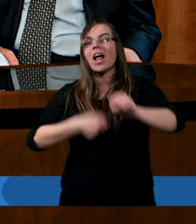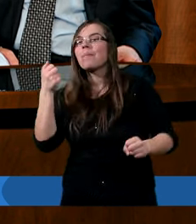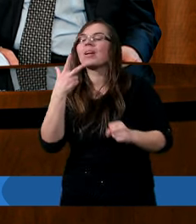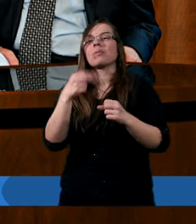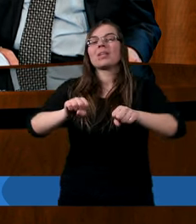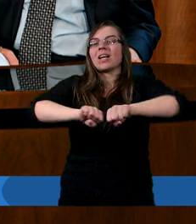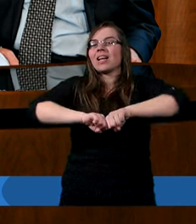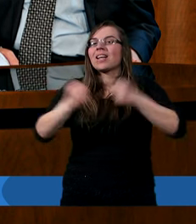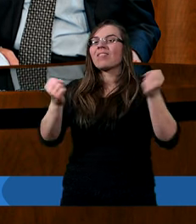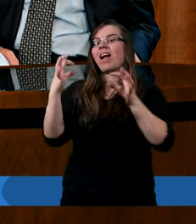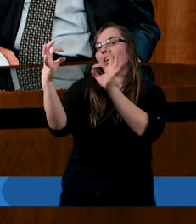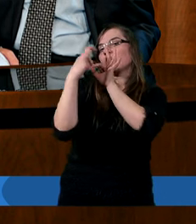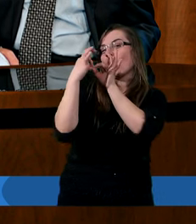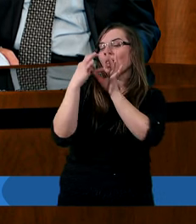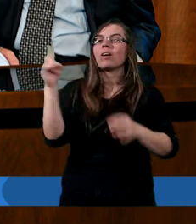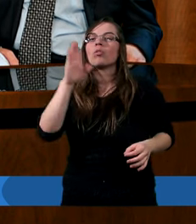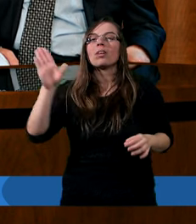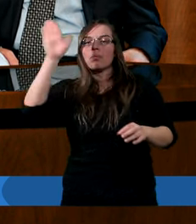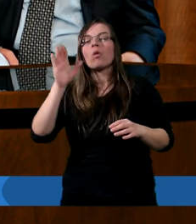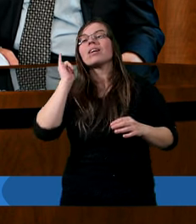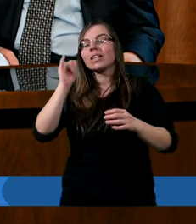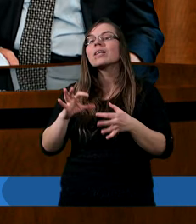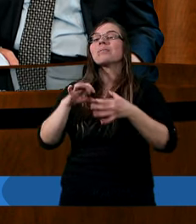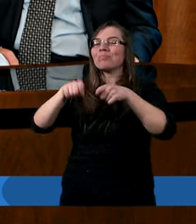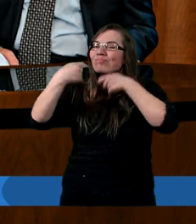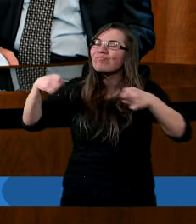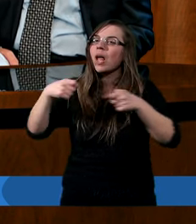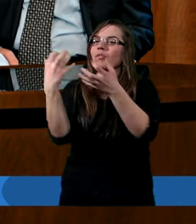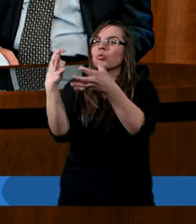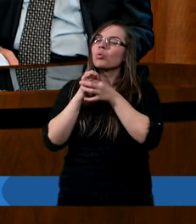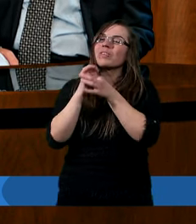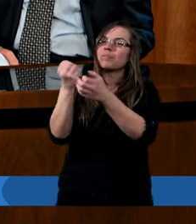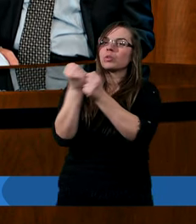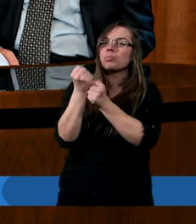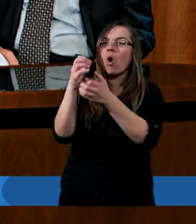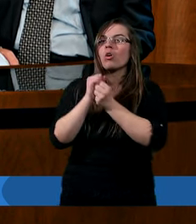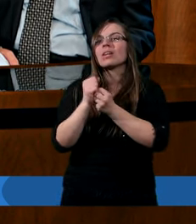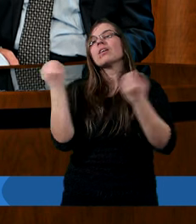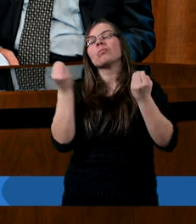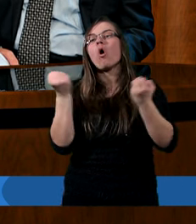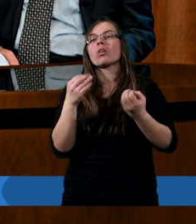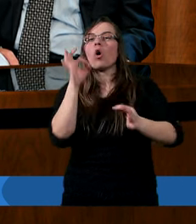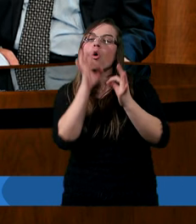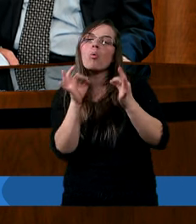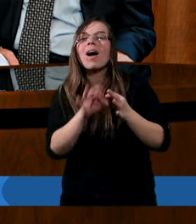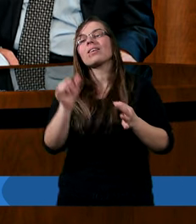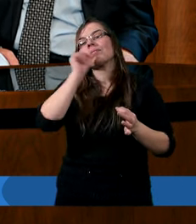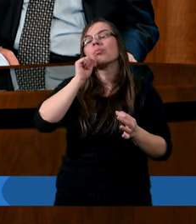nie zrywali z Nim relacji, a raczej nawiązali te relacje, albo jeszcze dokładniej,